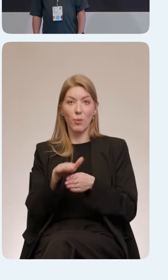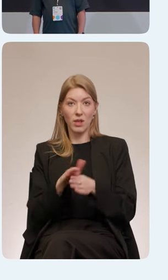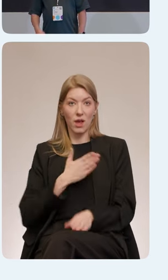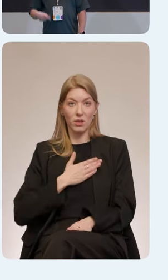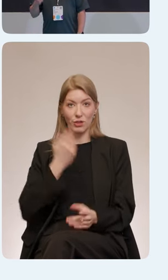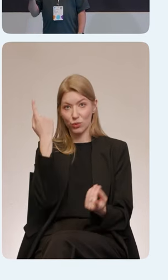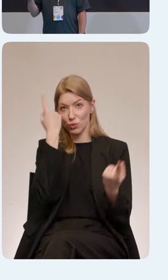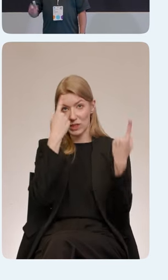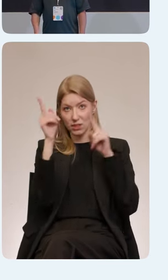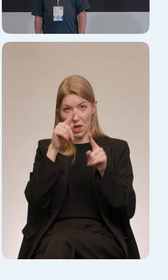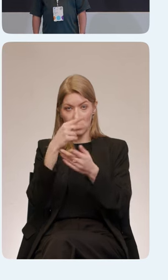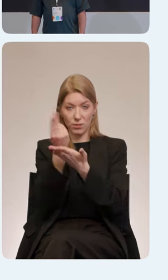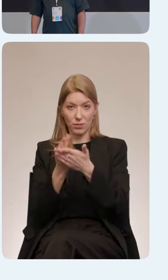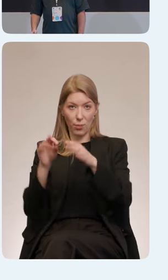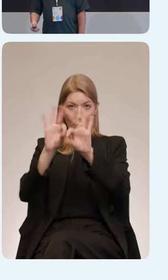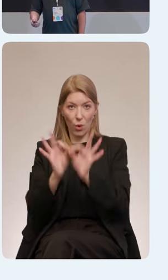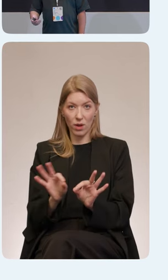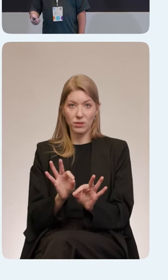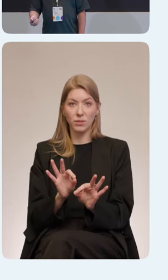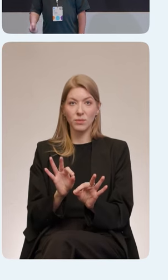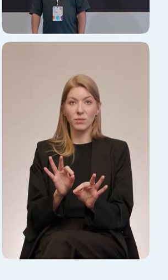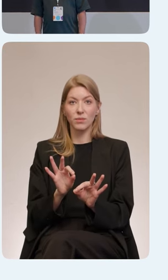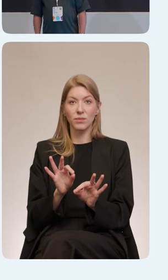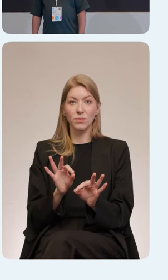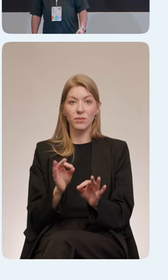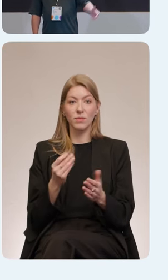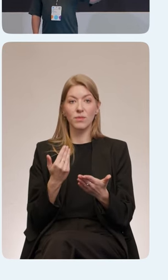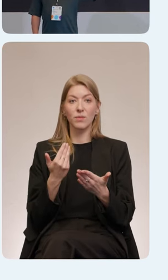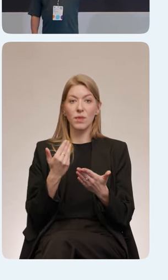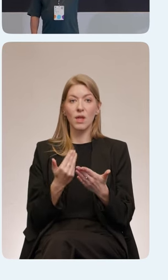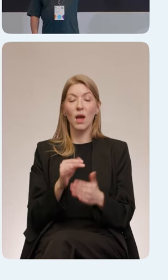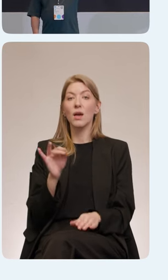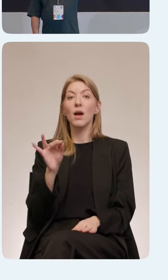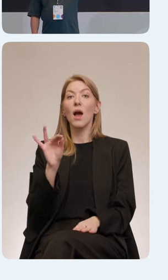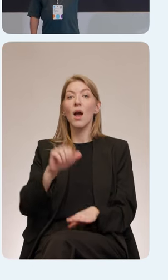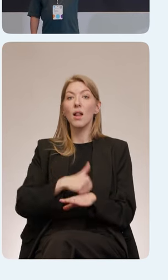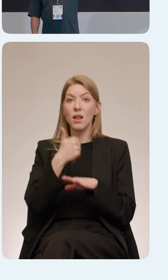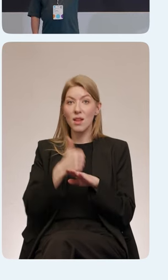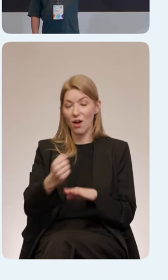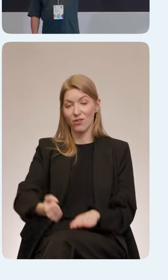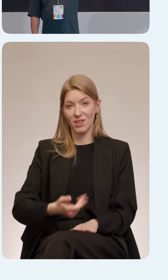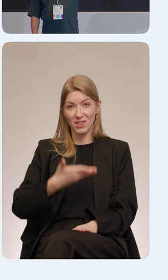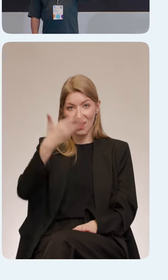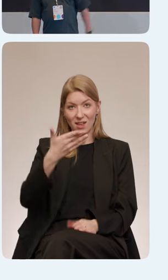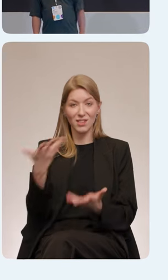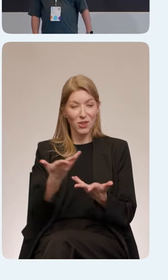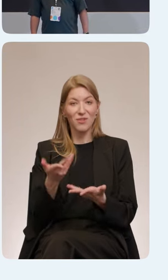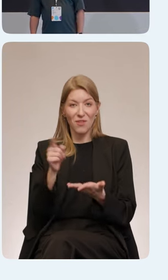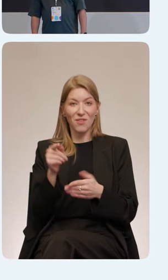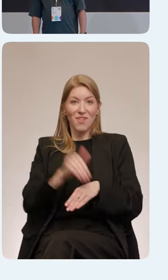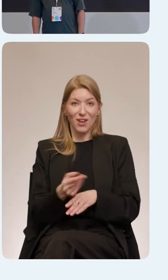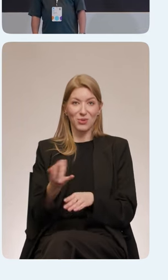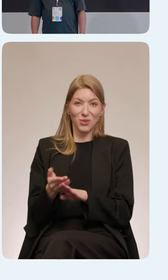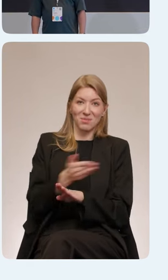базу знаний, и мы обычно делимся этим и всем даем на этот. И самый главный слайд, с которого, наверное, стоило начать,